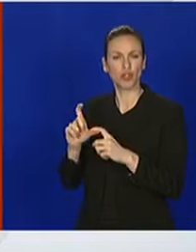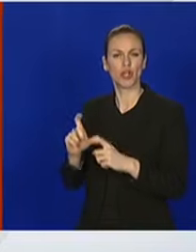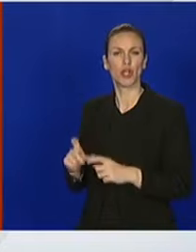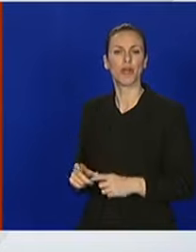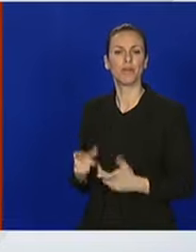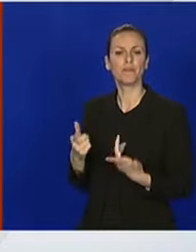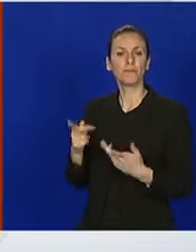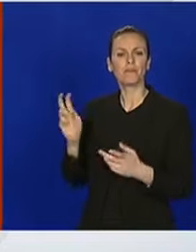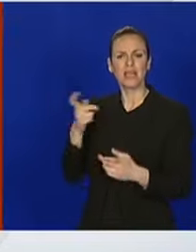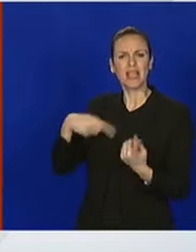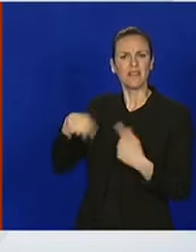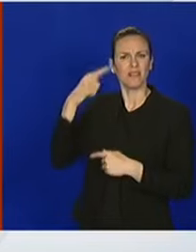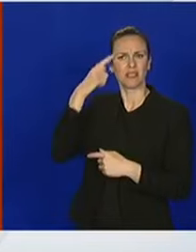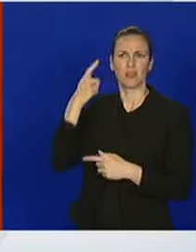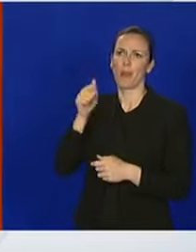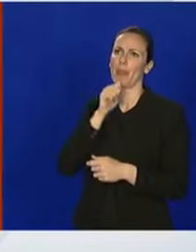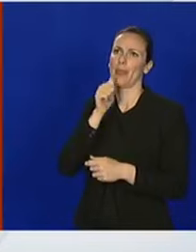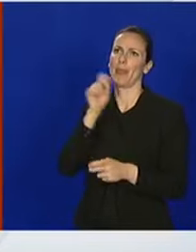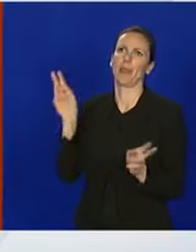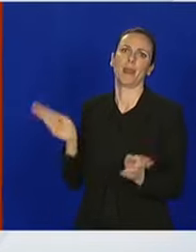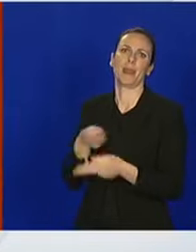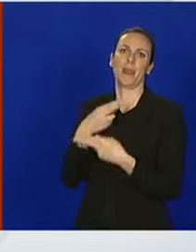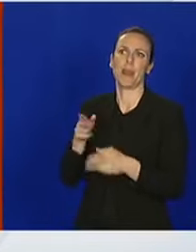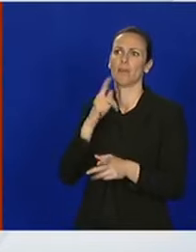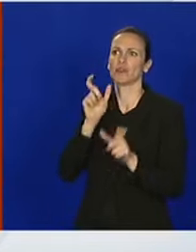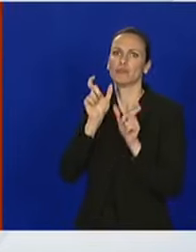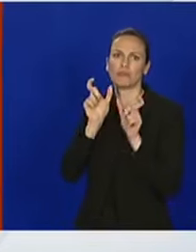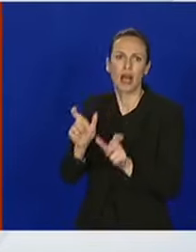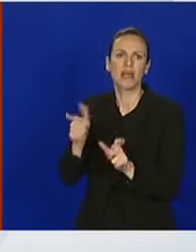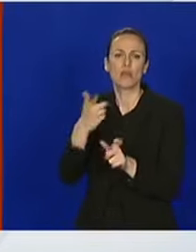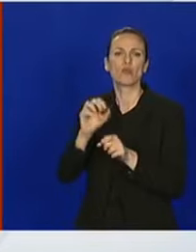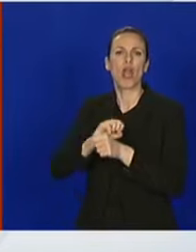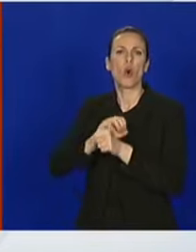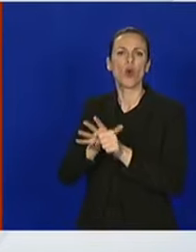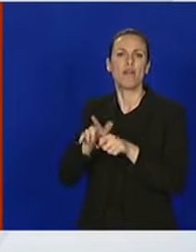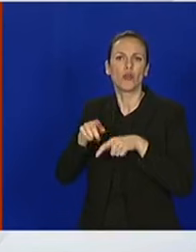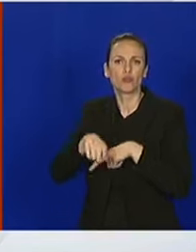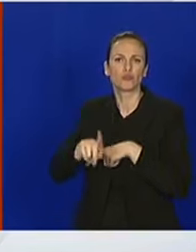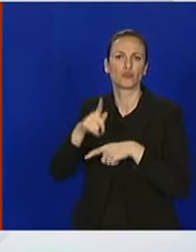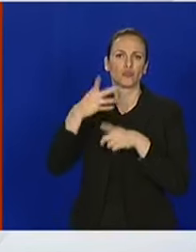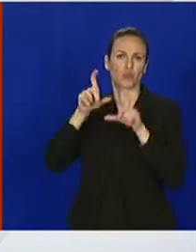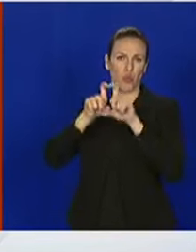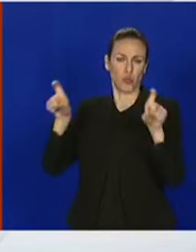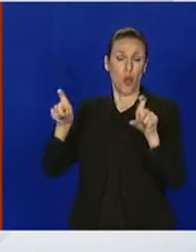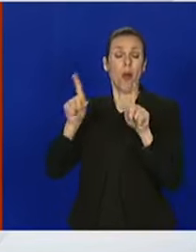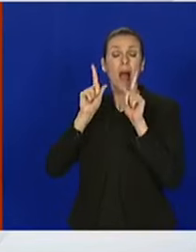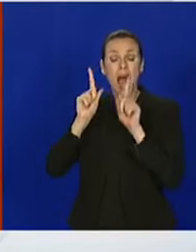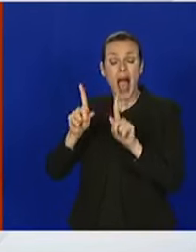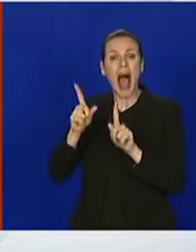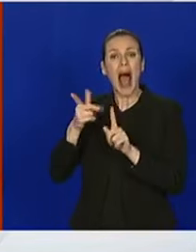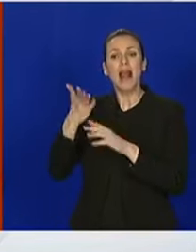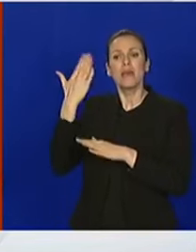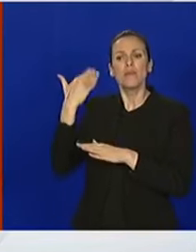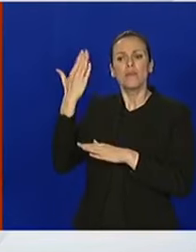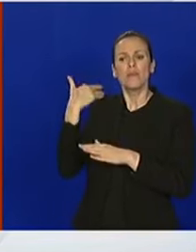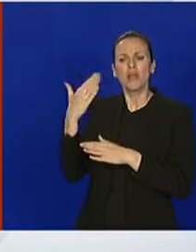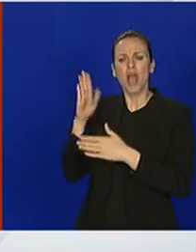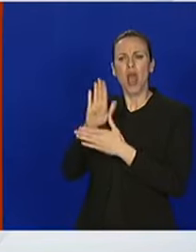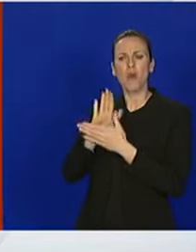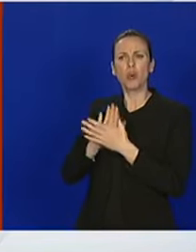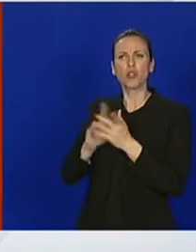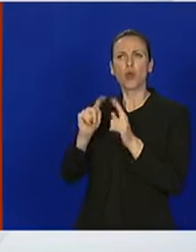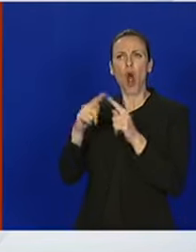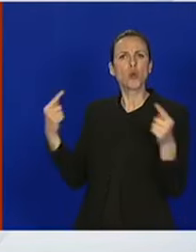Svi znamo da je nemoguće spriječiti ulazak virusa u dom, ali one početne informacije su bile dosta oprečne. Prvo je